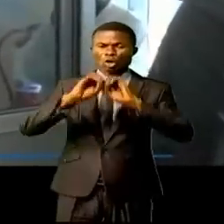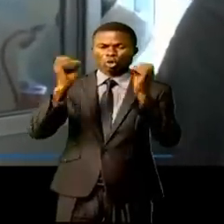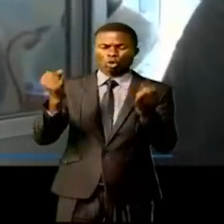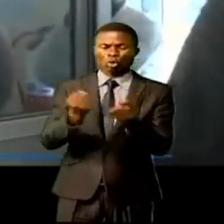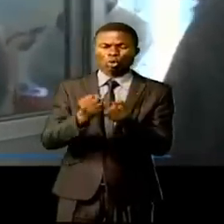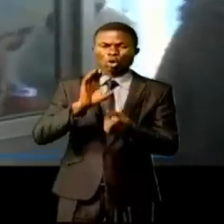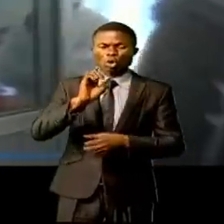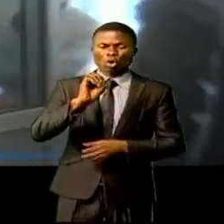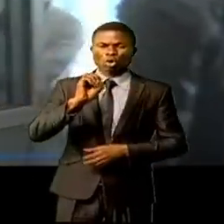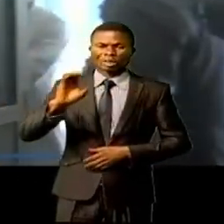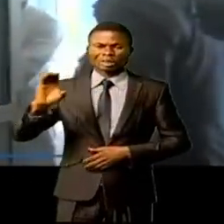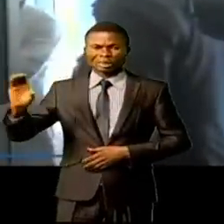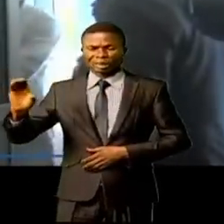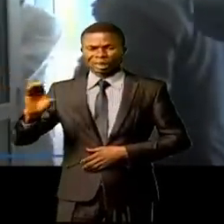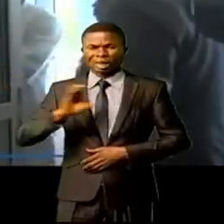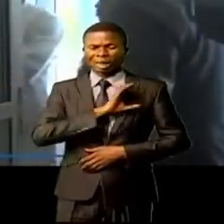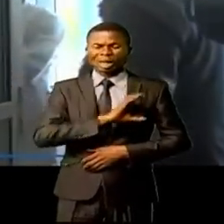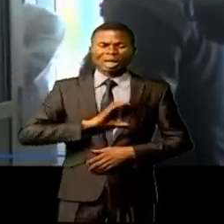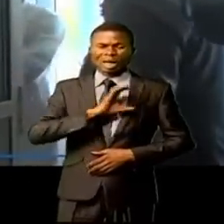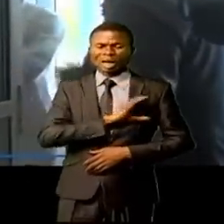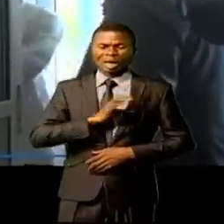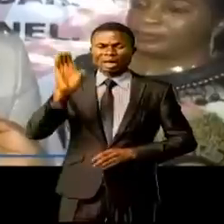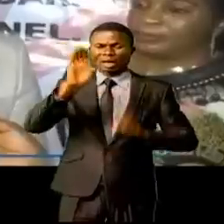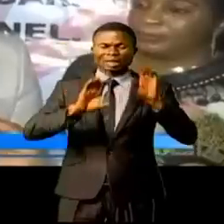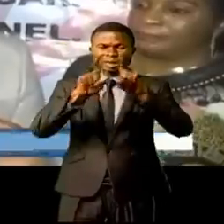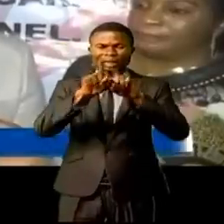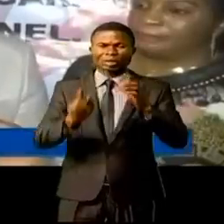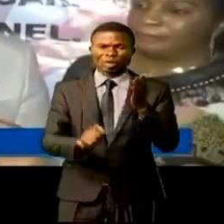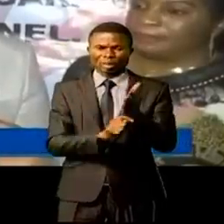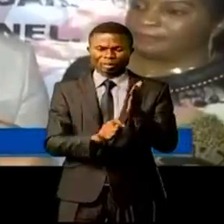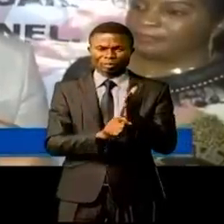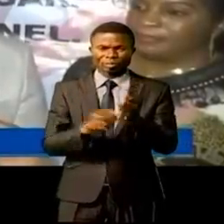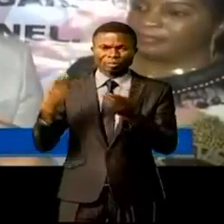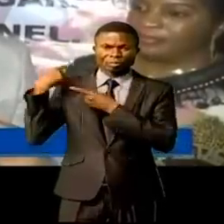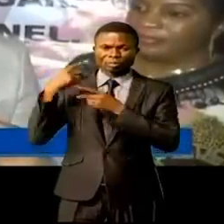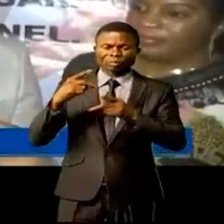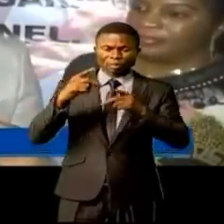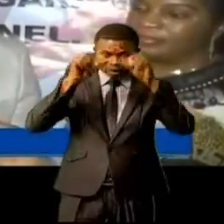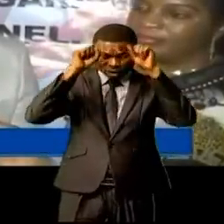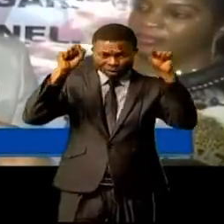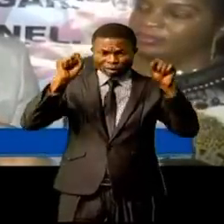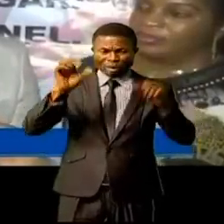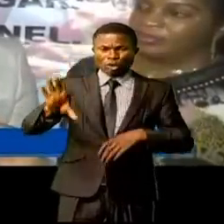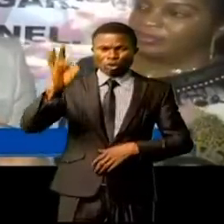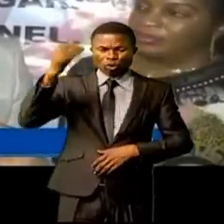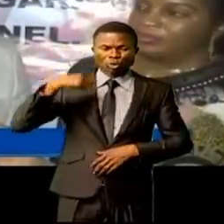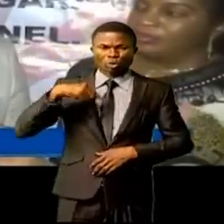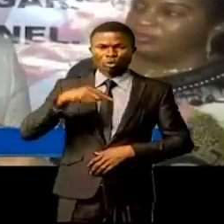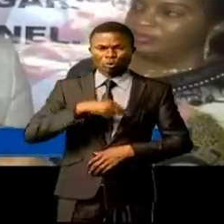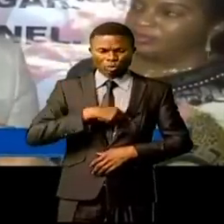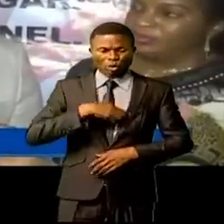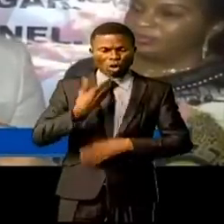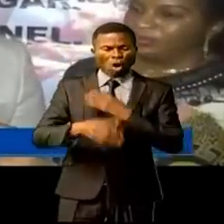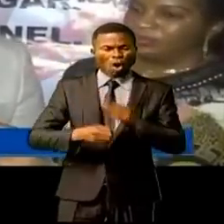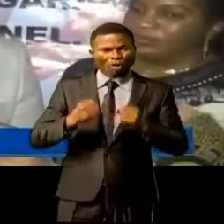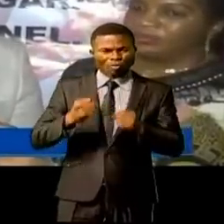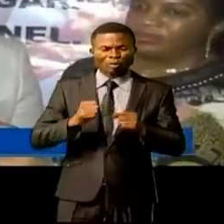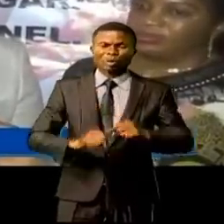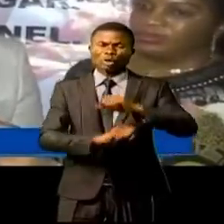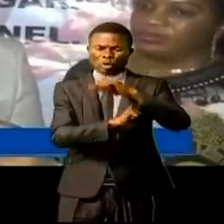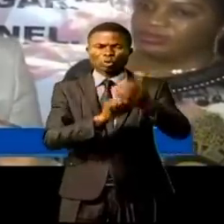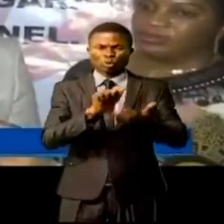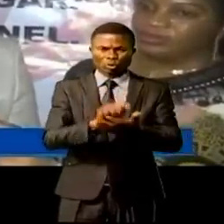public à caractère scientifique et technique. Depuis que le chef nous a nommés, nous, on s'est dit pour mieux les accompagner,